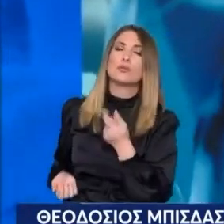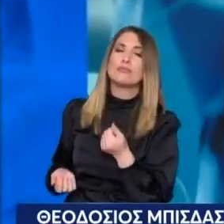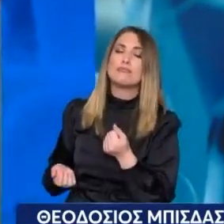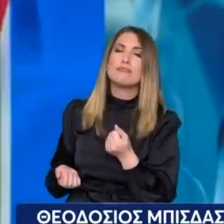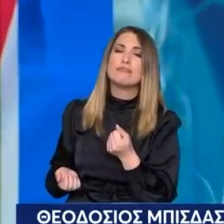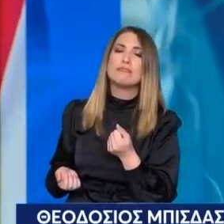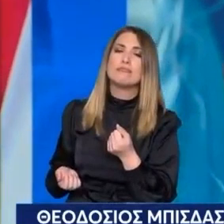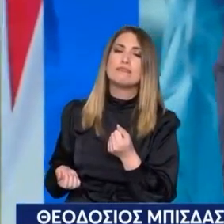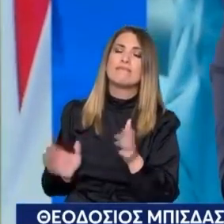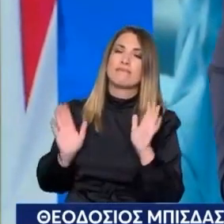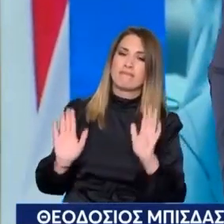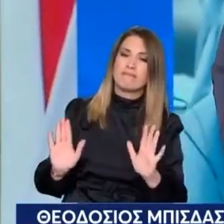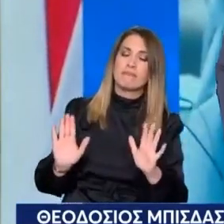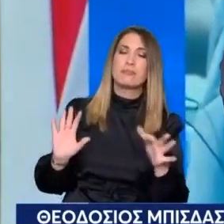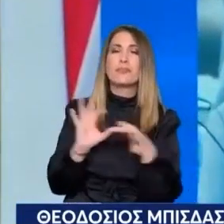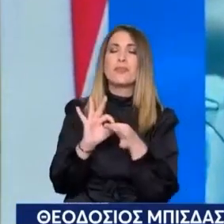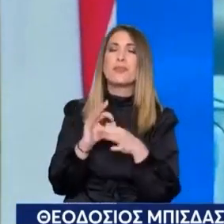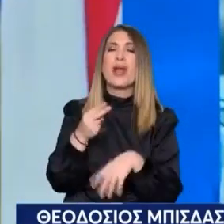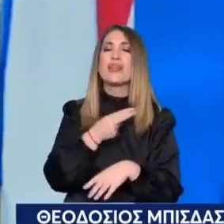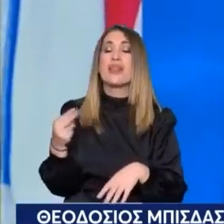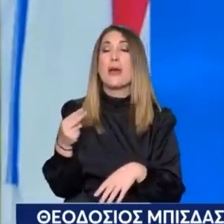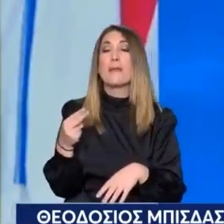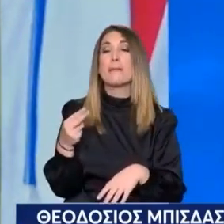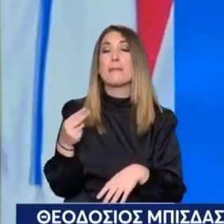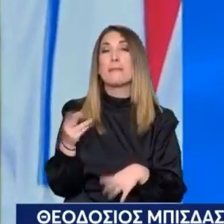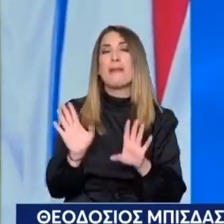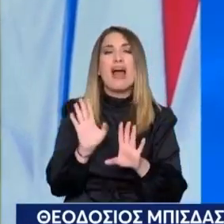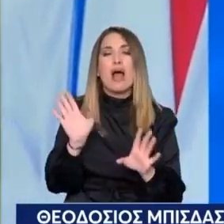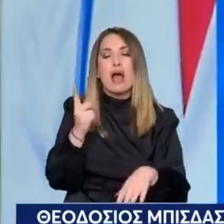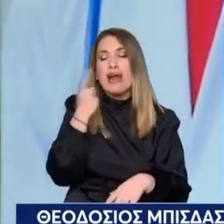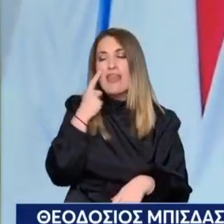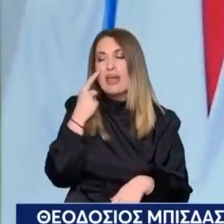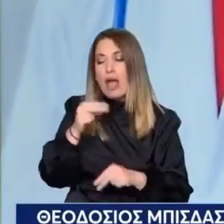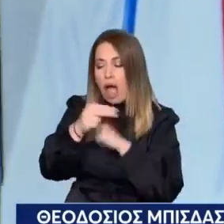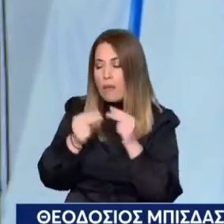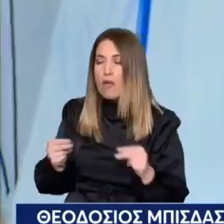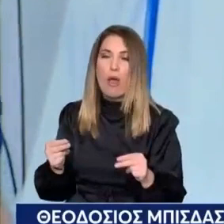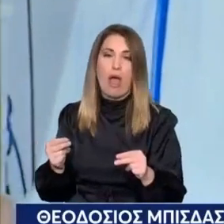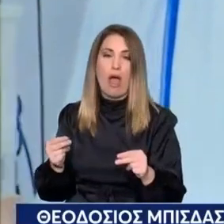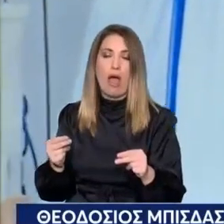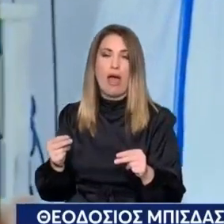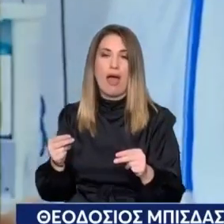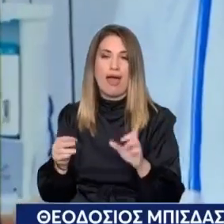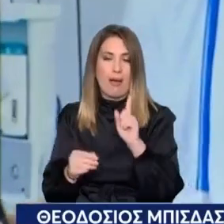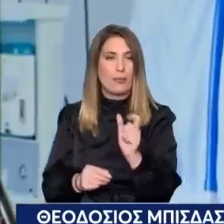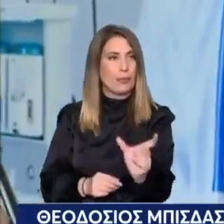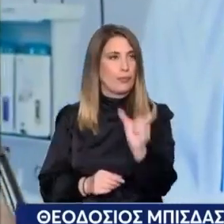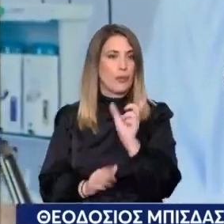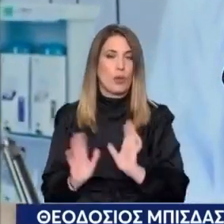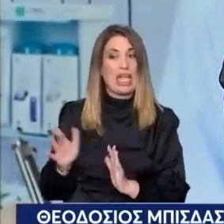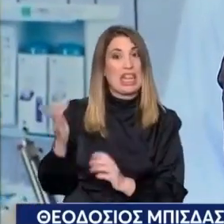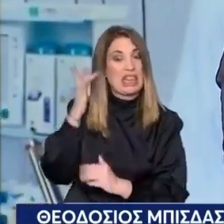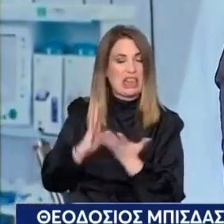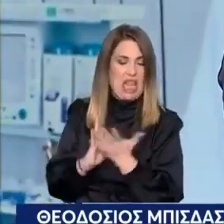ουσία Πρέπει να το συνδυάσει κανείς με το αποτέλεσμα Είναι ακριβό ως επέμβαση Γιατί σαφώς είναι μια τεχνολογία Που είναι